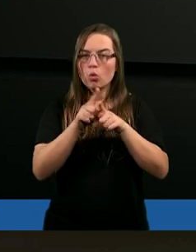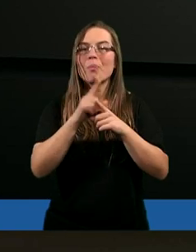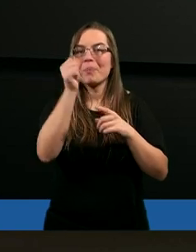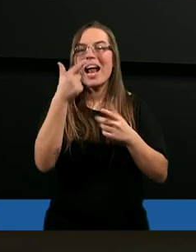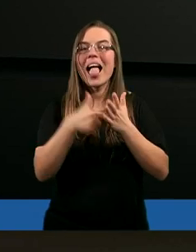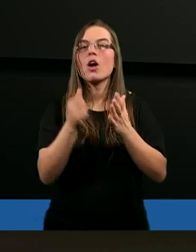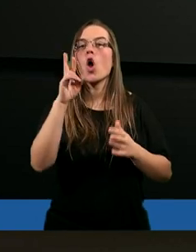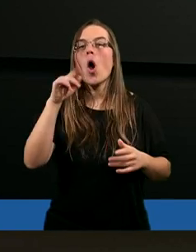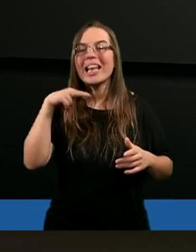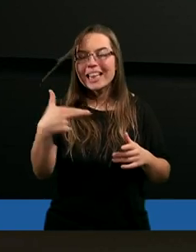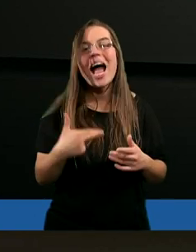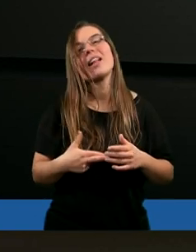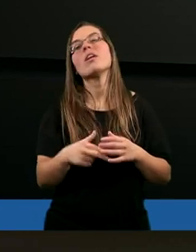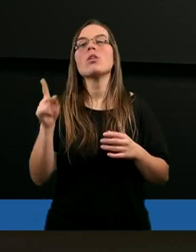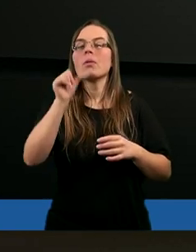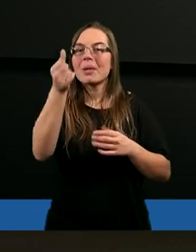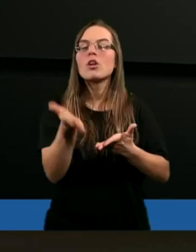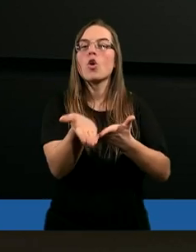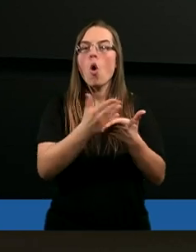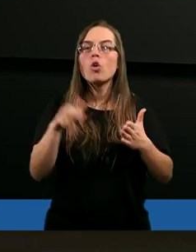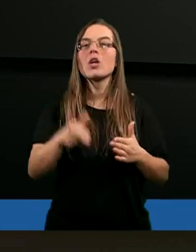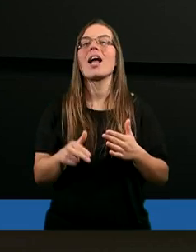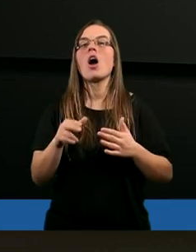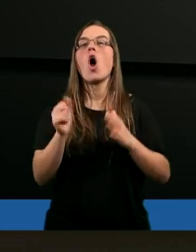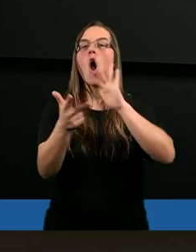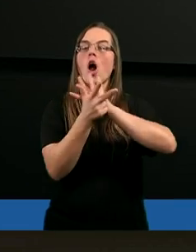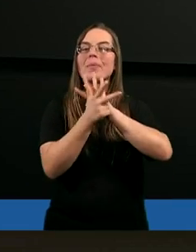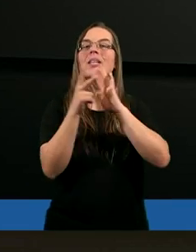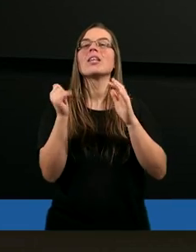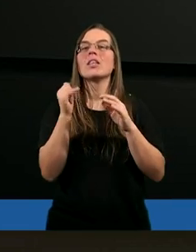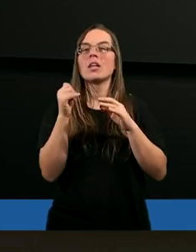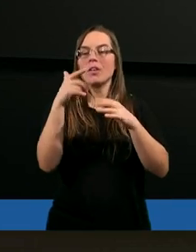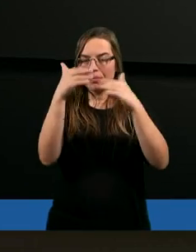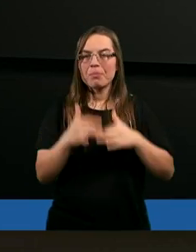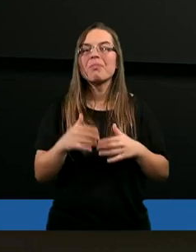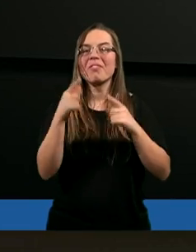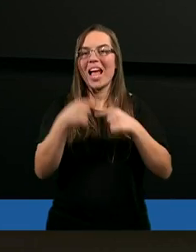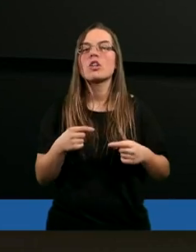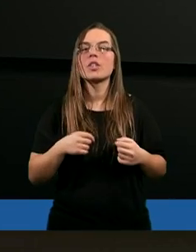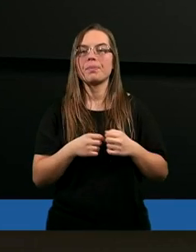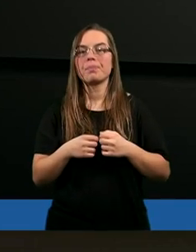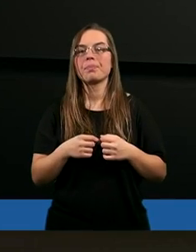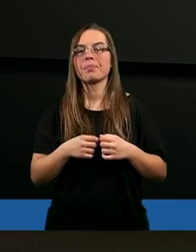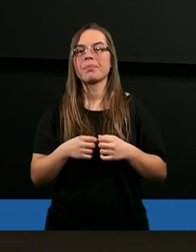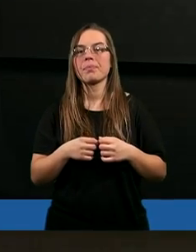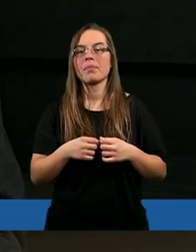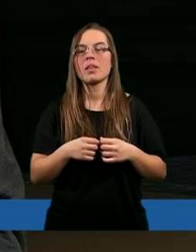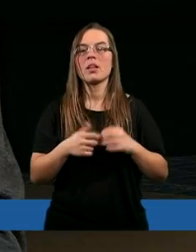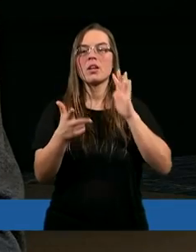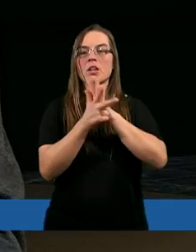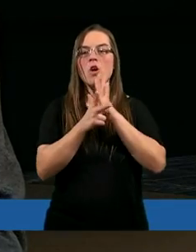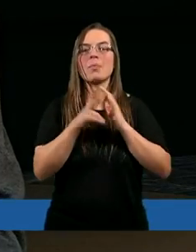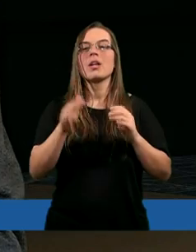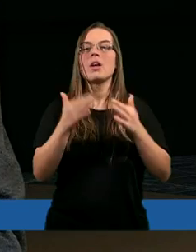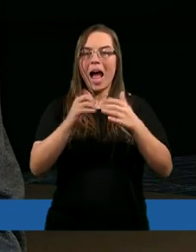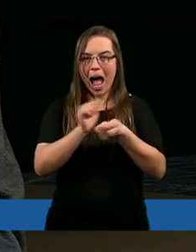listu do Koryntian, z pierwszego rozdziału 18 i 27 wierszy. Wiersz